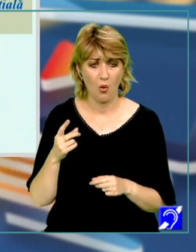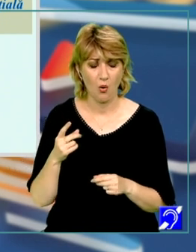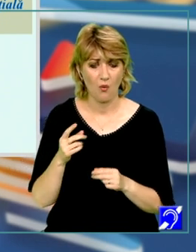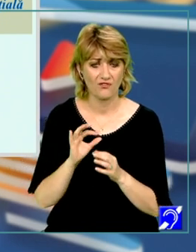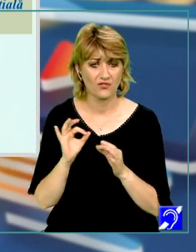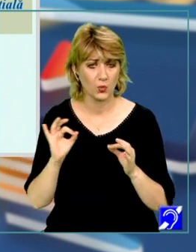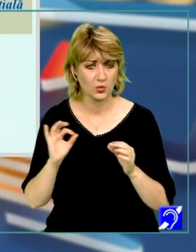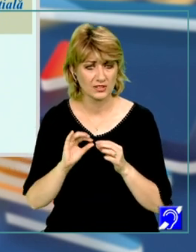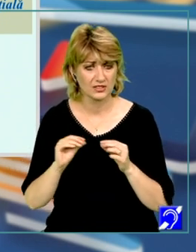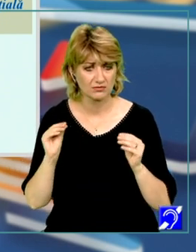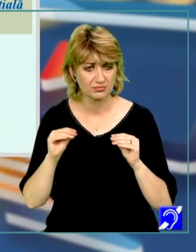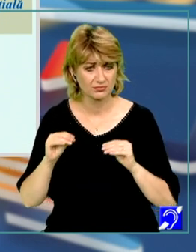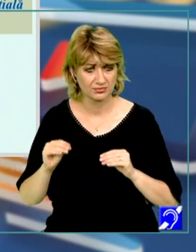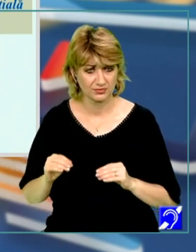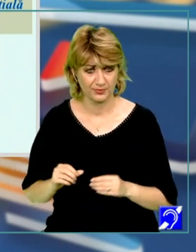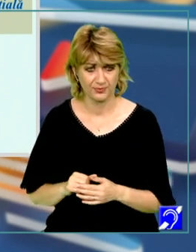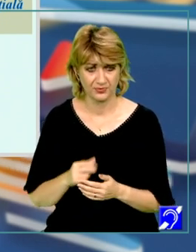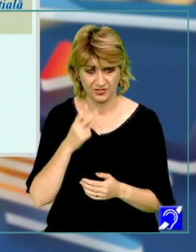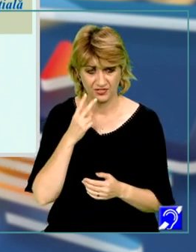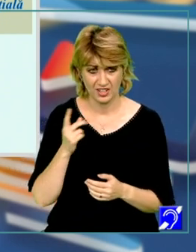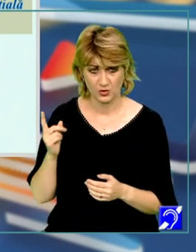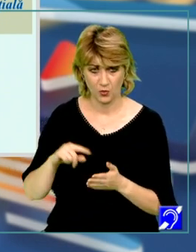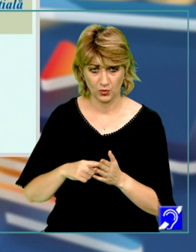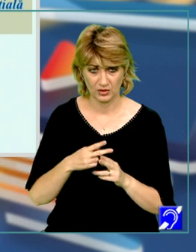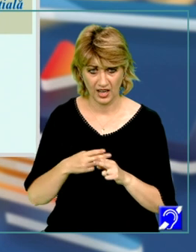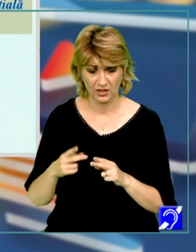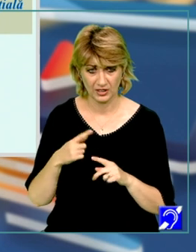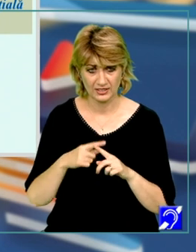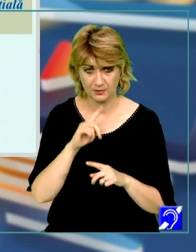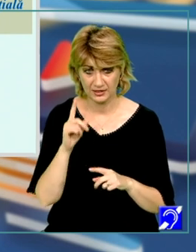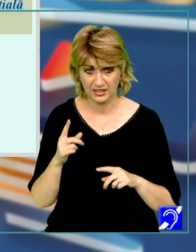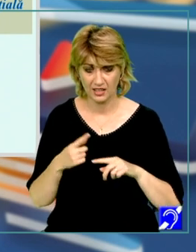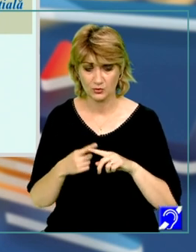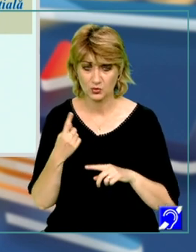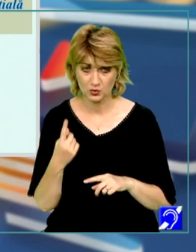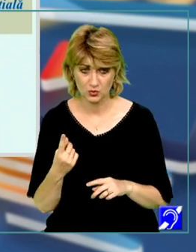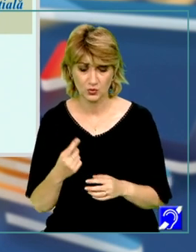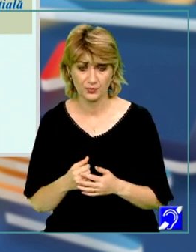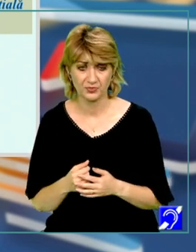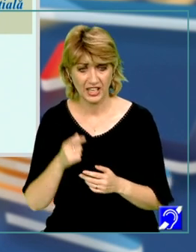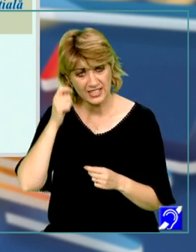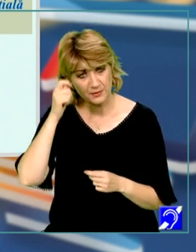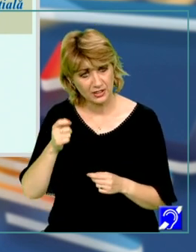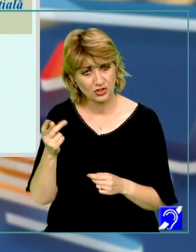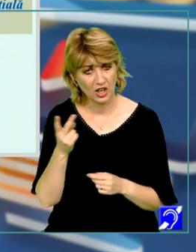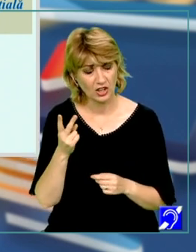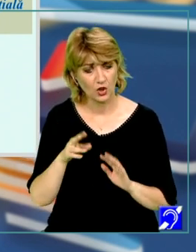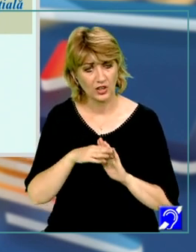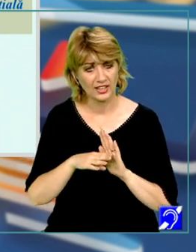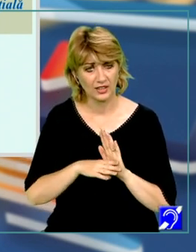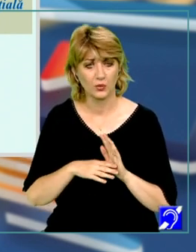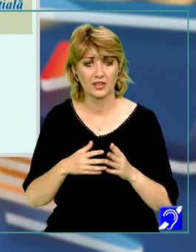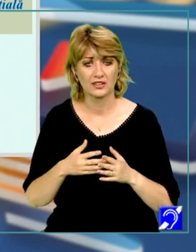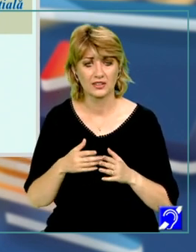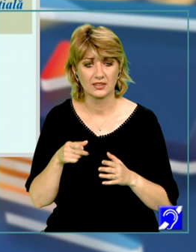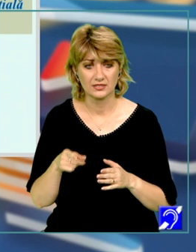funcții, funcția logaritm natural cu funcția x pătrat plus 1, respectând cele două regule evidențiate